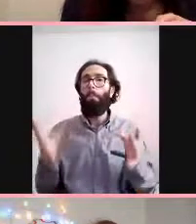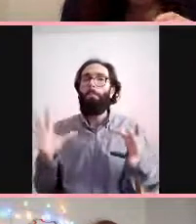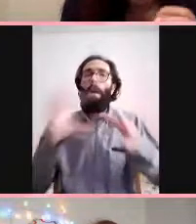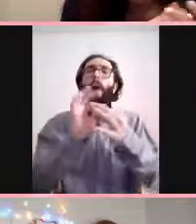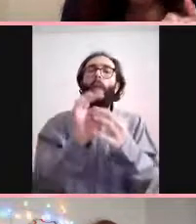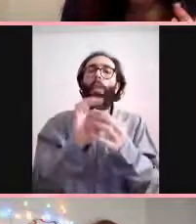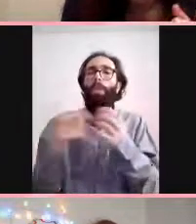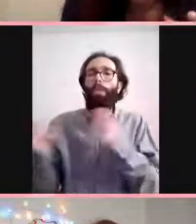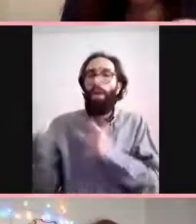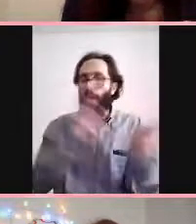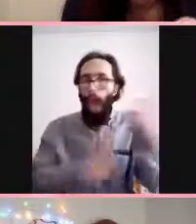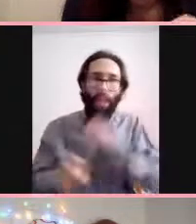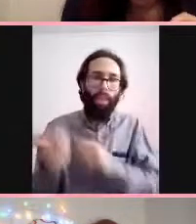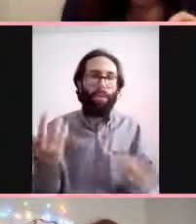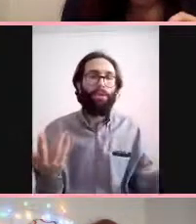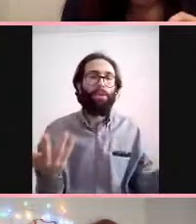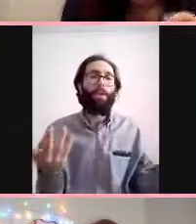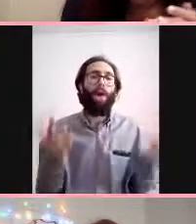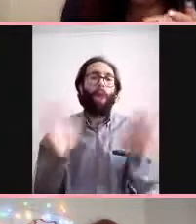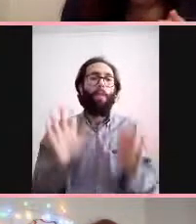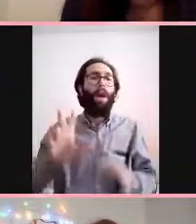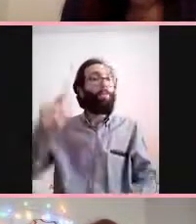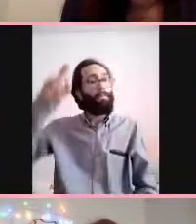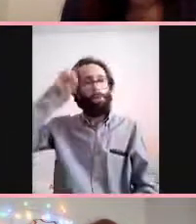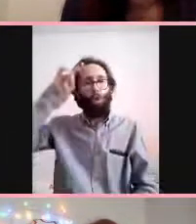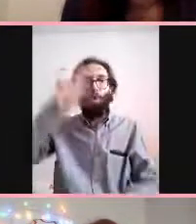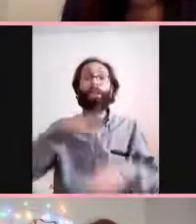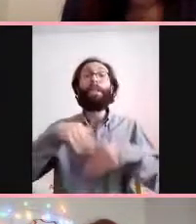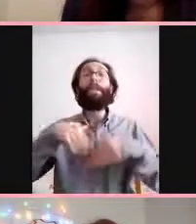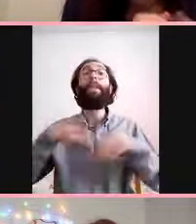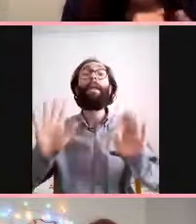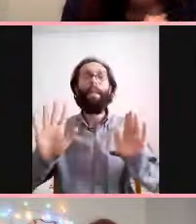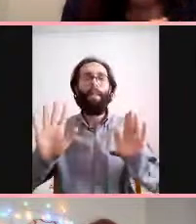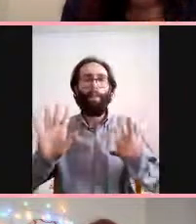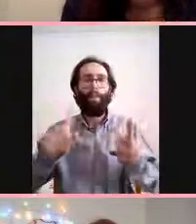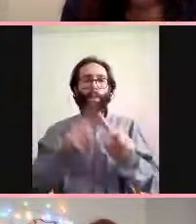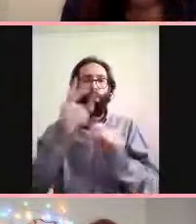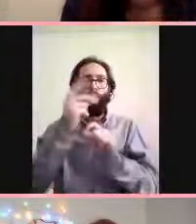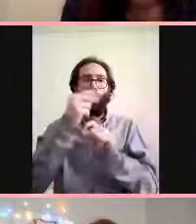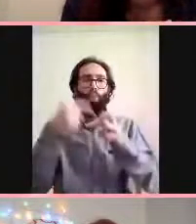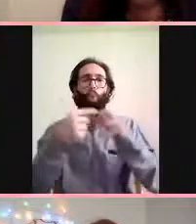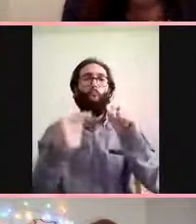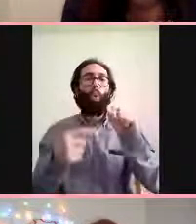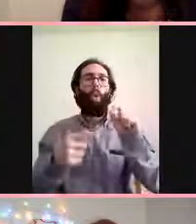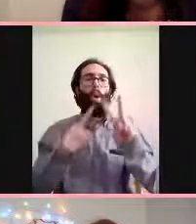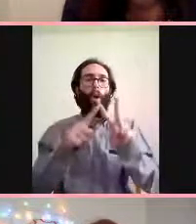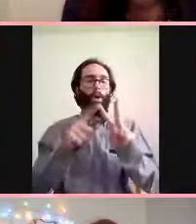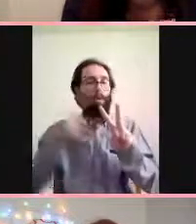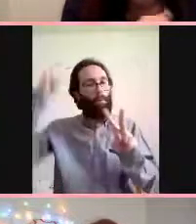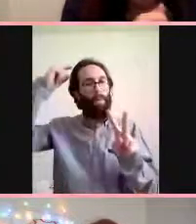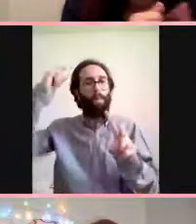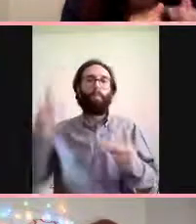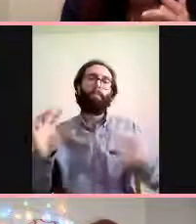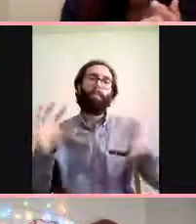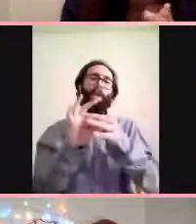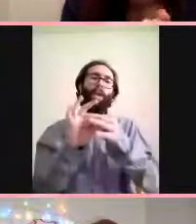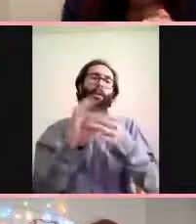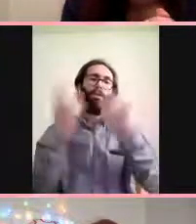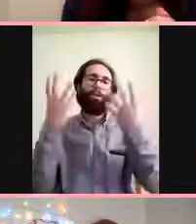falan değil. O yanlış anlaşılmasın. tamamen nöronlarla alakalı bir şey ve fiziksel bir şey yani olan.